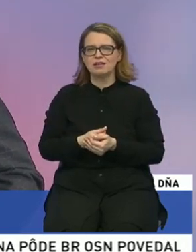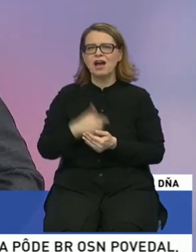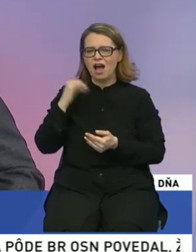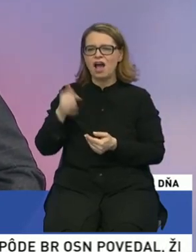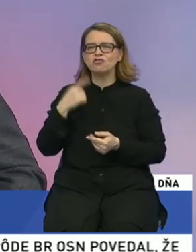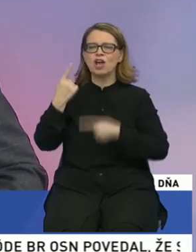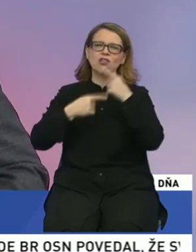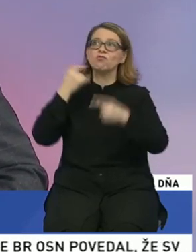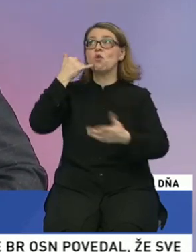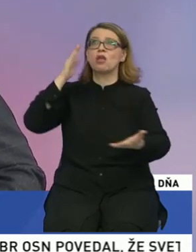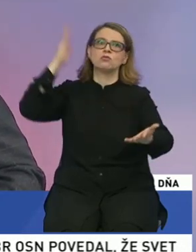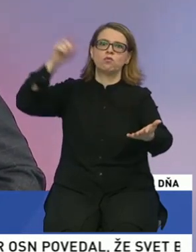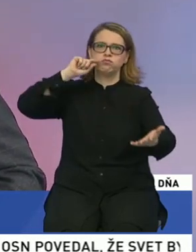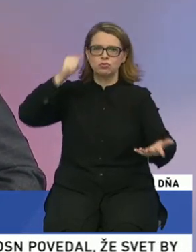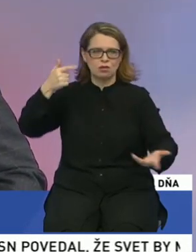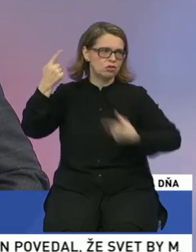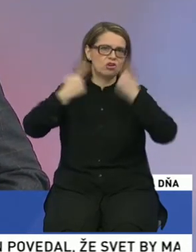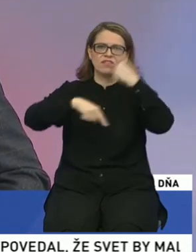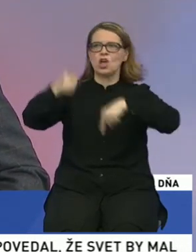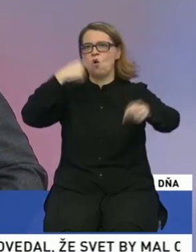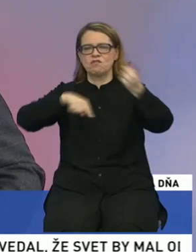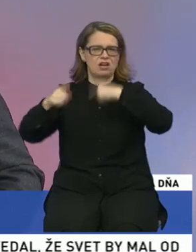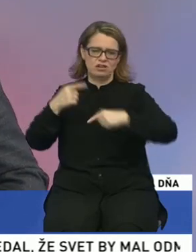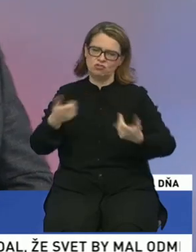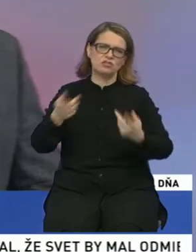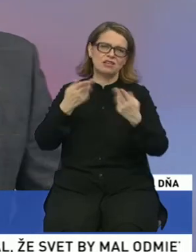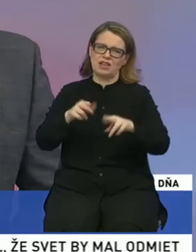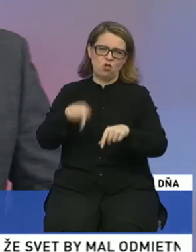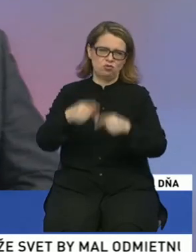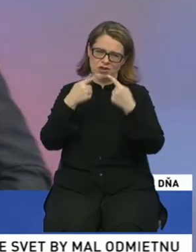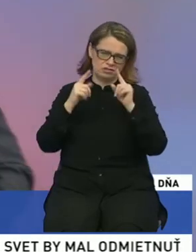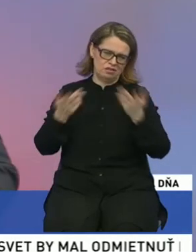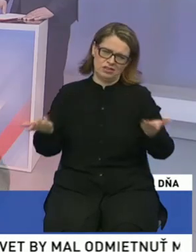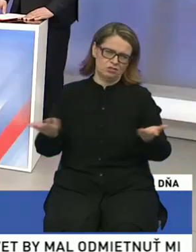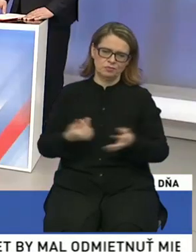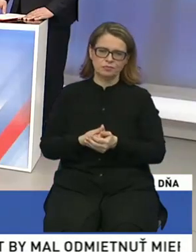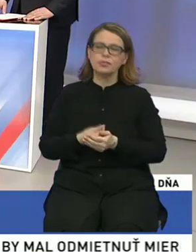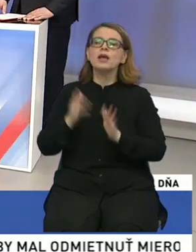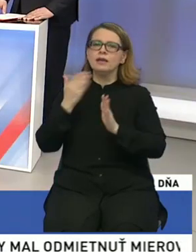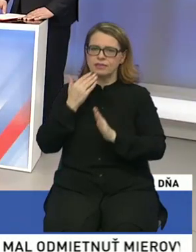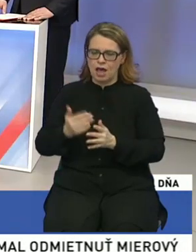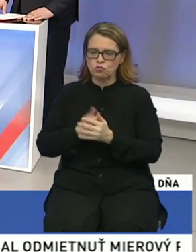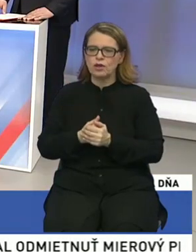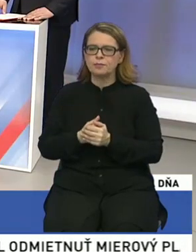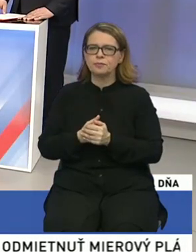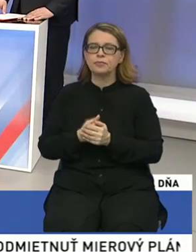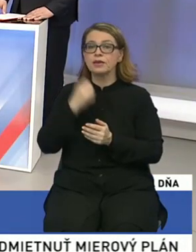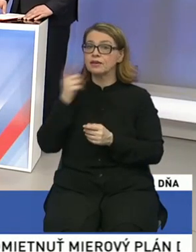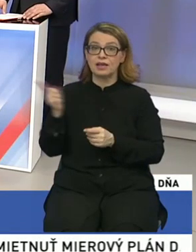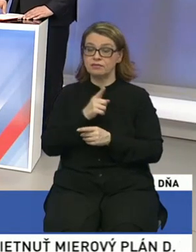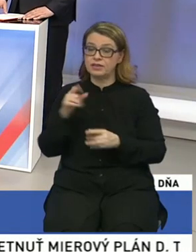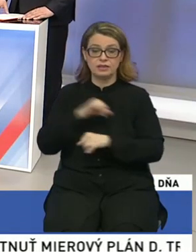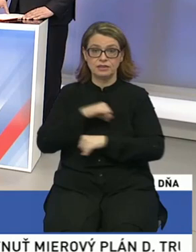dokonca do Budapešti sa vyhovárať na to, čo sa tu udialo na Slovensku. Ďakujem pekne. Ak si neželáte